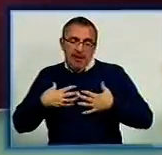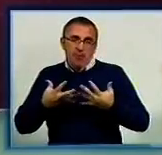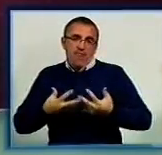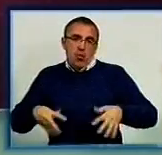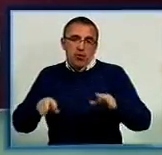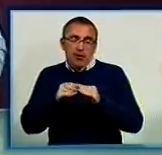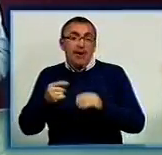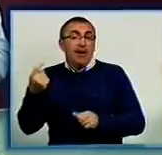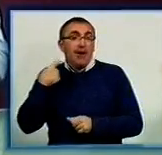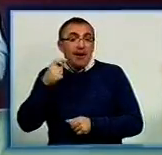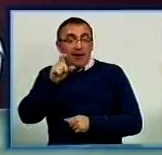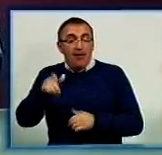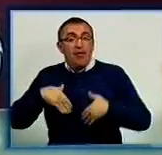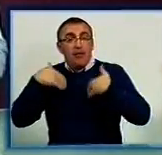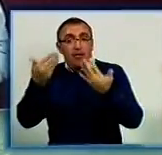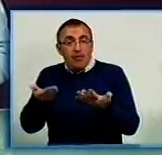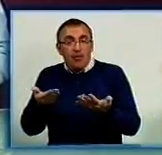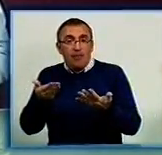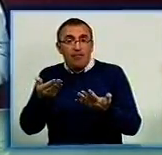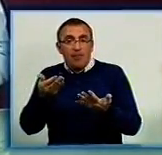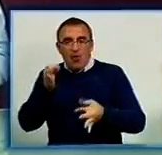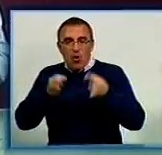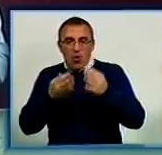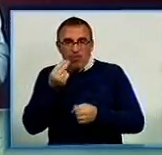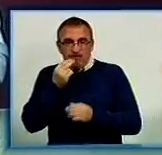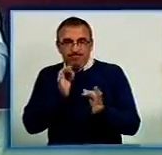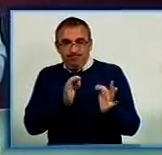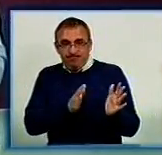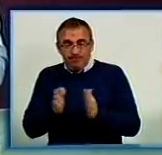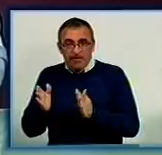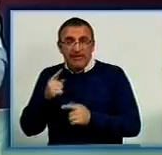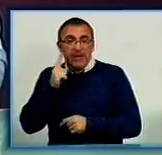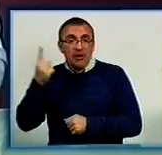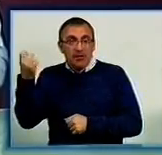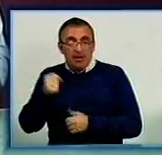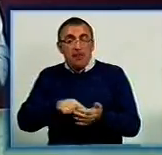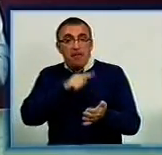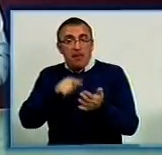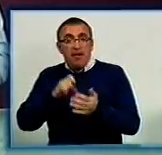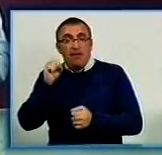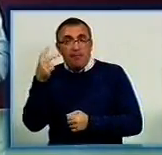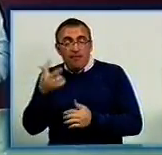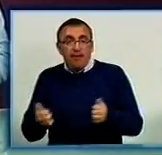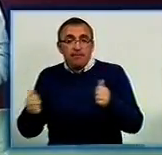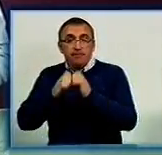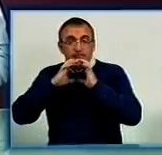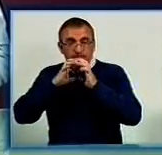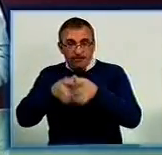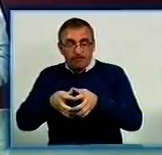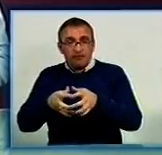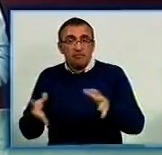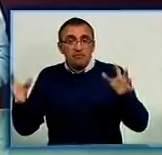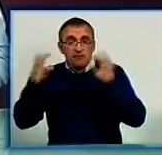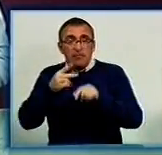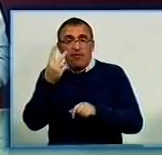Кіровоградцям пропонують жити органічним. В обласному центрі стартував «зелений тиждень». Місто вже втретє приєднується до всесвітньої кампанії, яка об'єднує